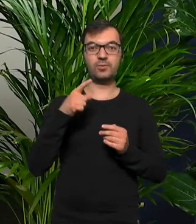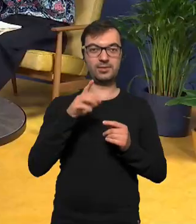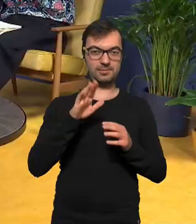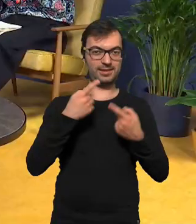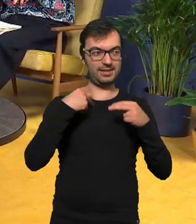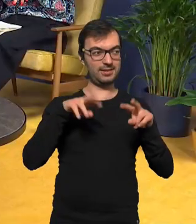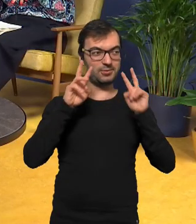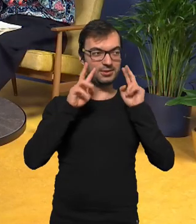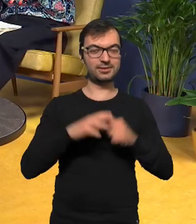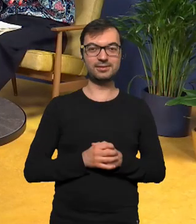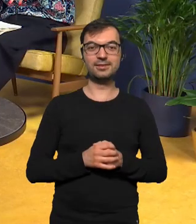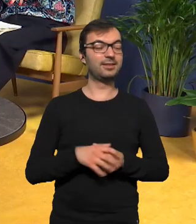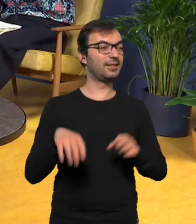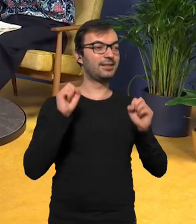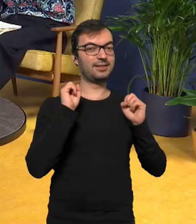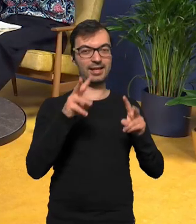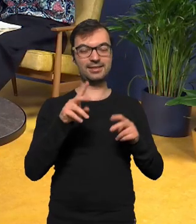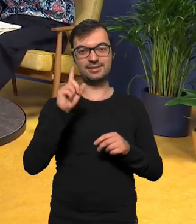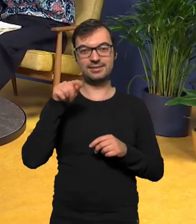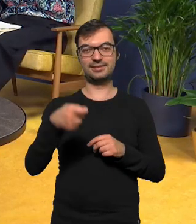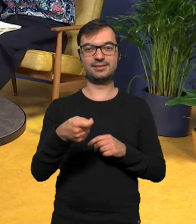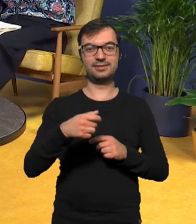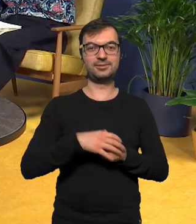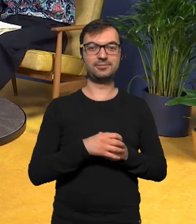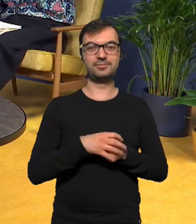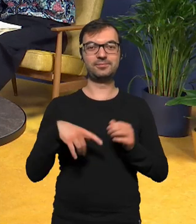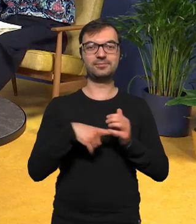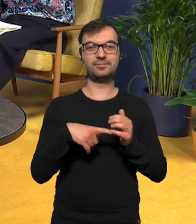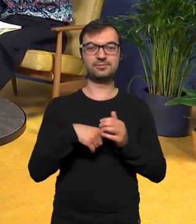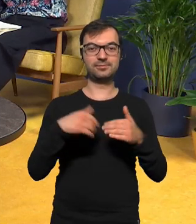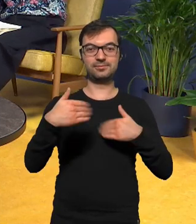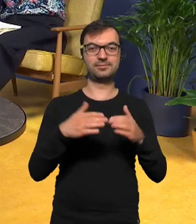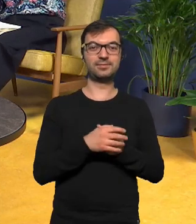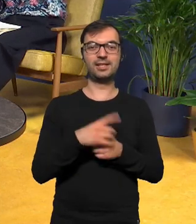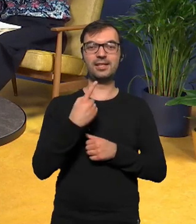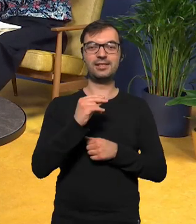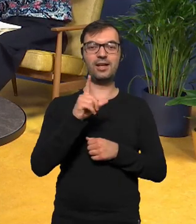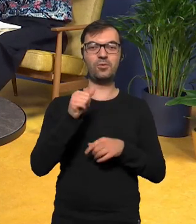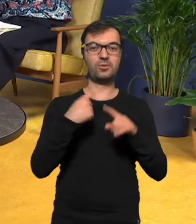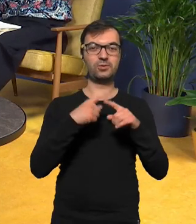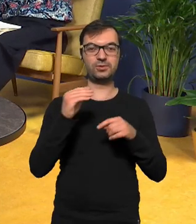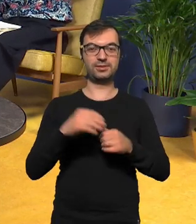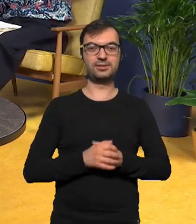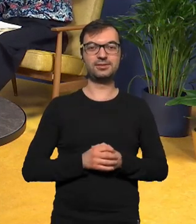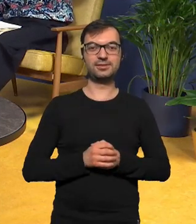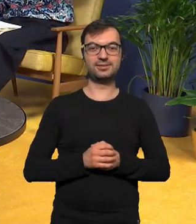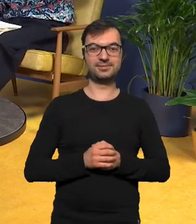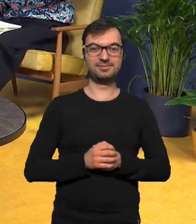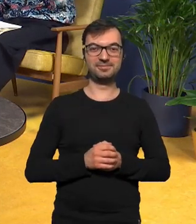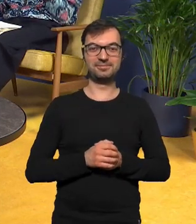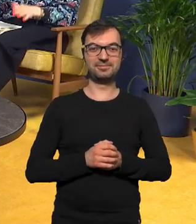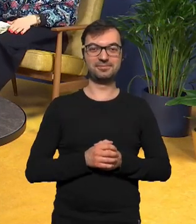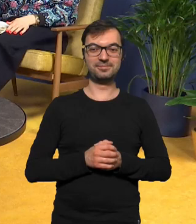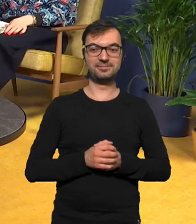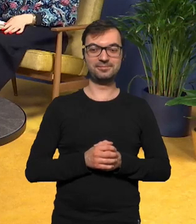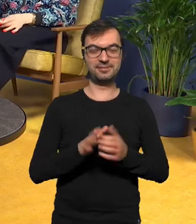niespodziankę zawiera Tak, przekornie nazwaliśmy to ten box deluxe słyszałem, że nie mówi się deluxe deluxe,